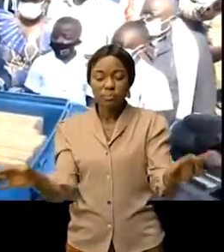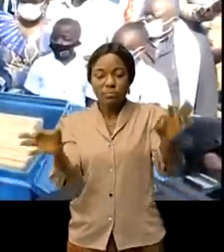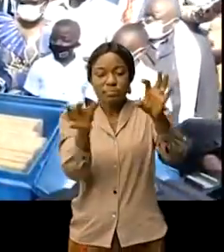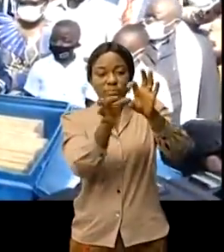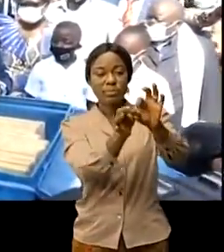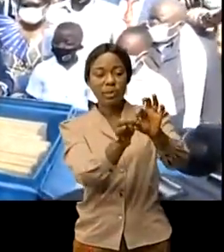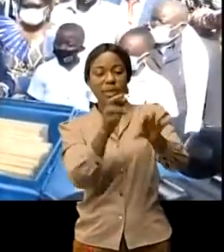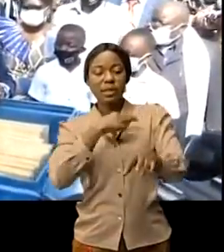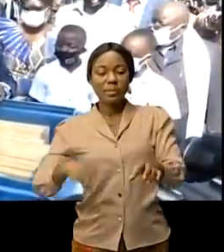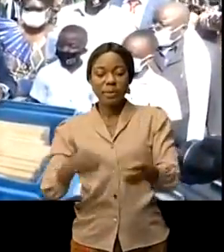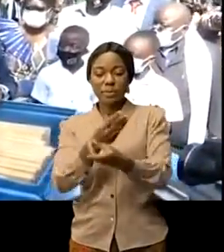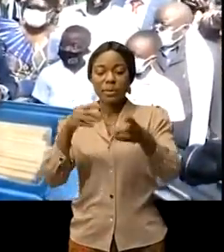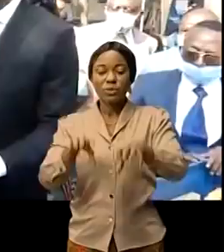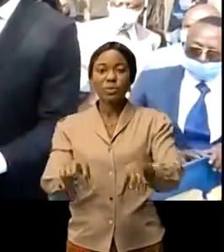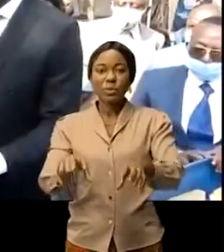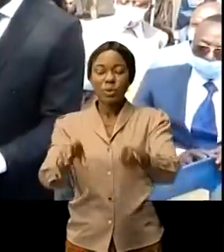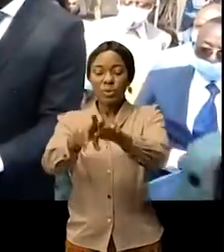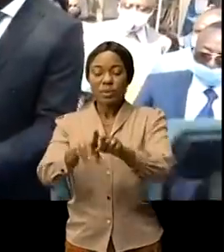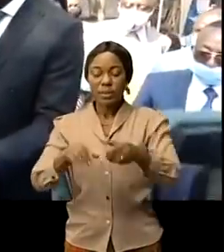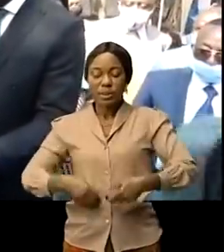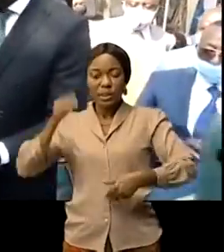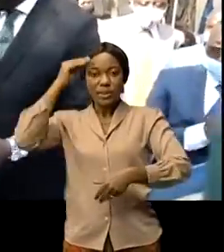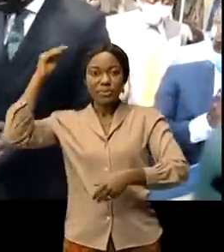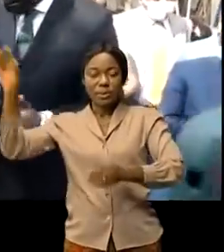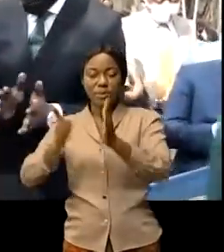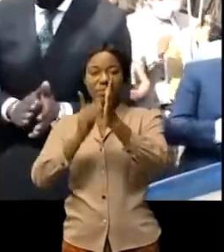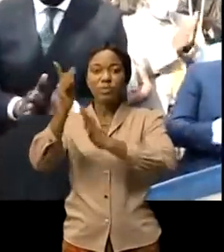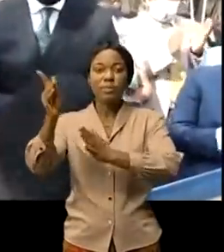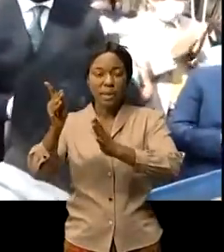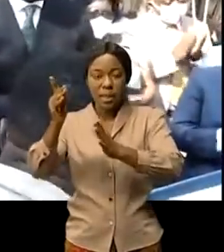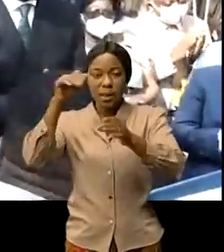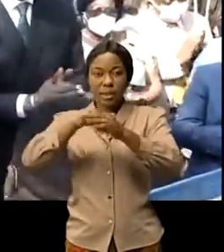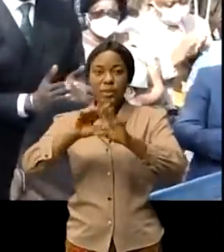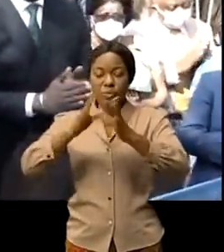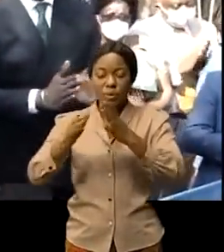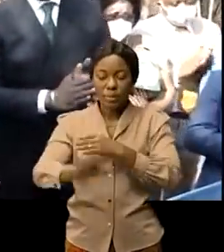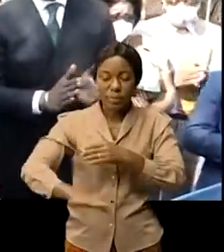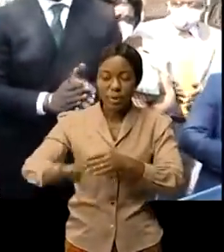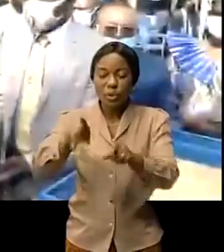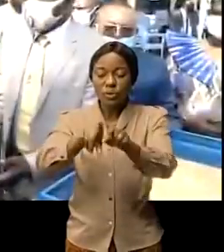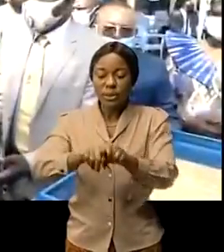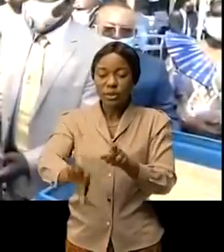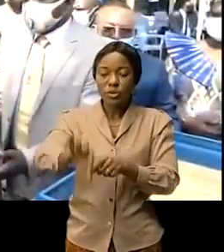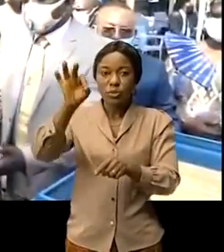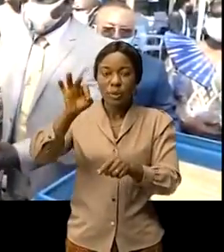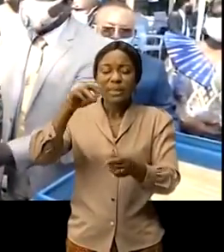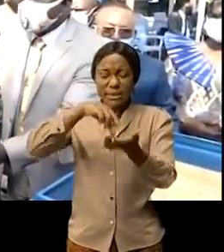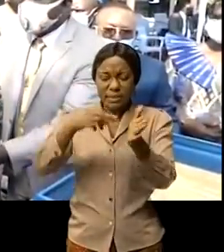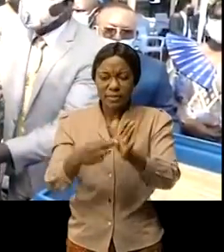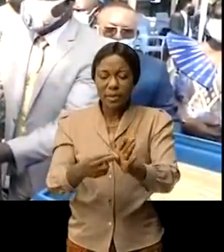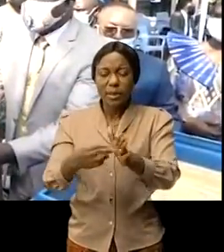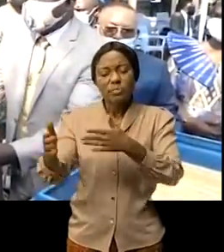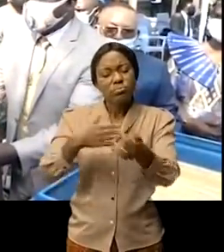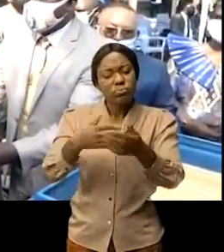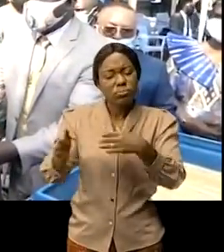République au sort de la jeunesse qui détermine l'espoir du développement intégral d'un pays. Le choix de cette province est un motif simplement